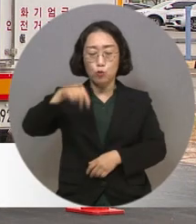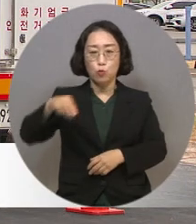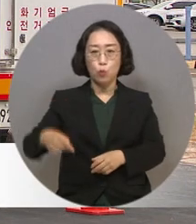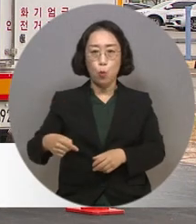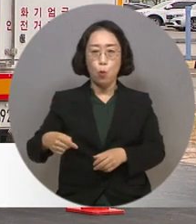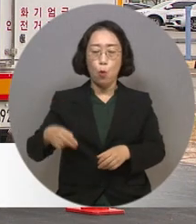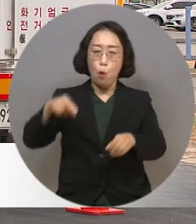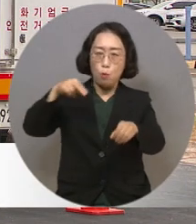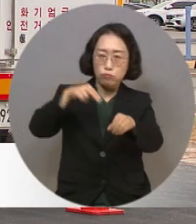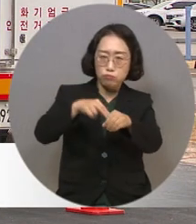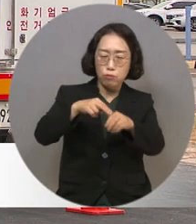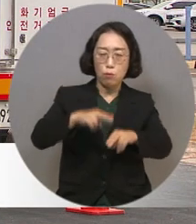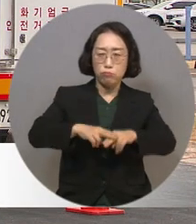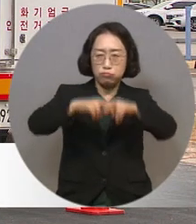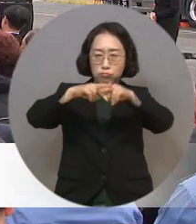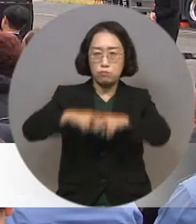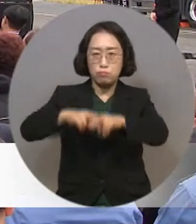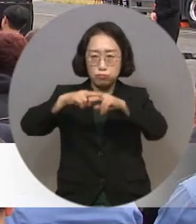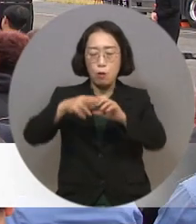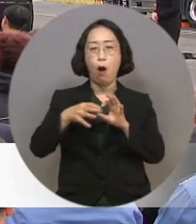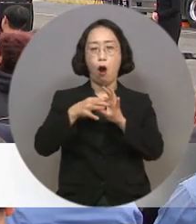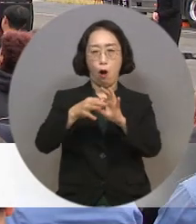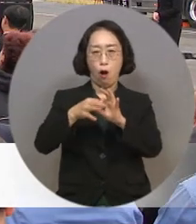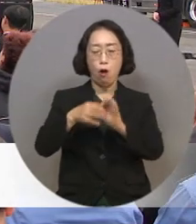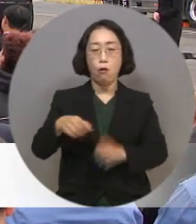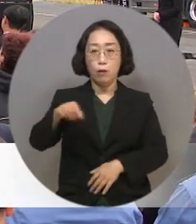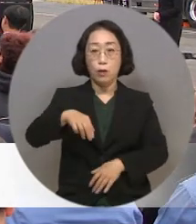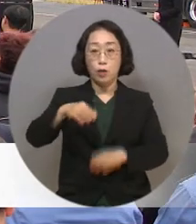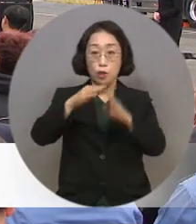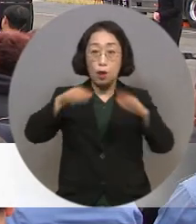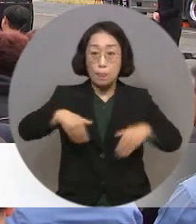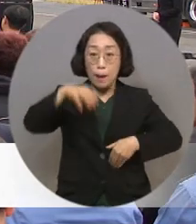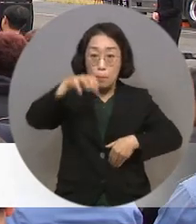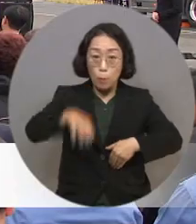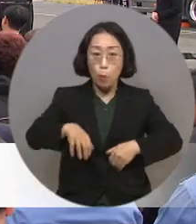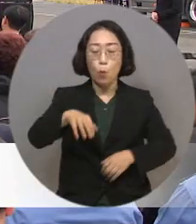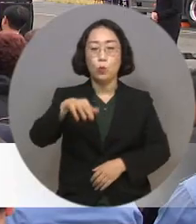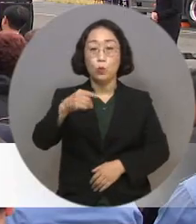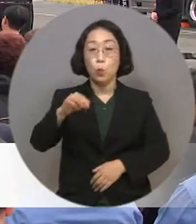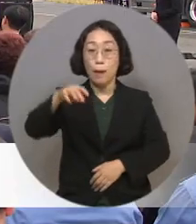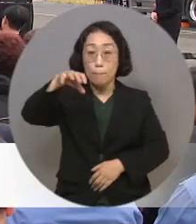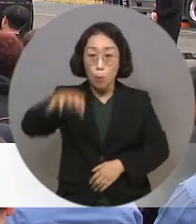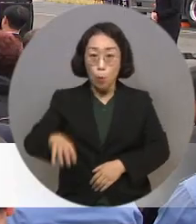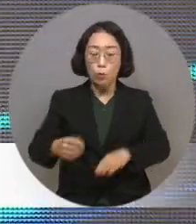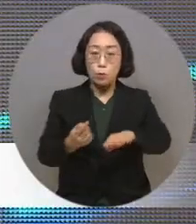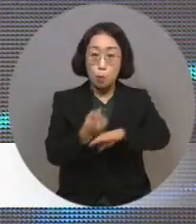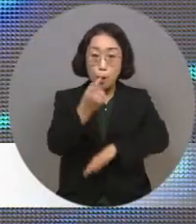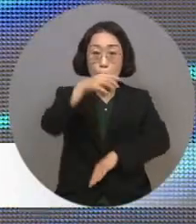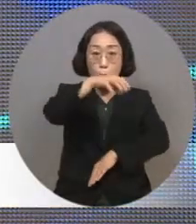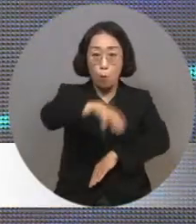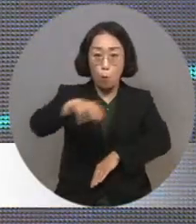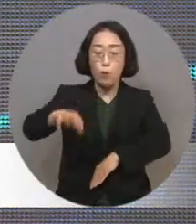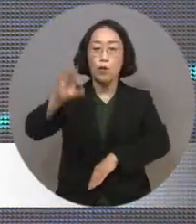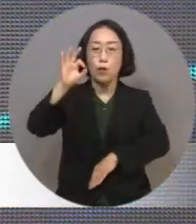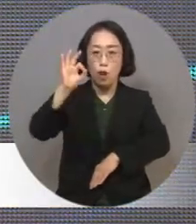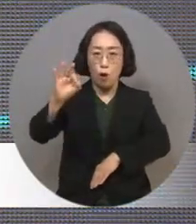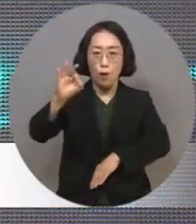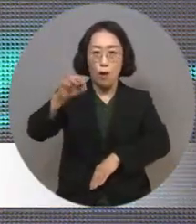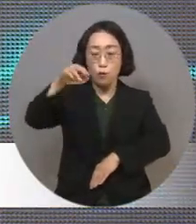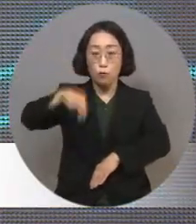안정적으로 공급하게 됩니다. 전남도는 현재 광양초남 액화수소충전소를 포함해 10개의